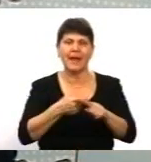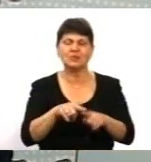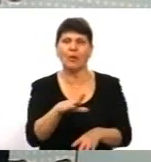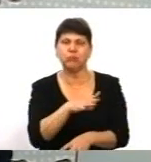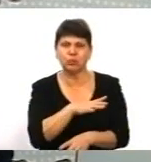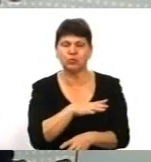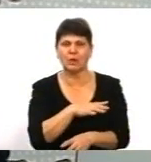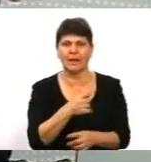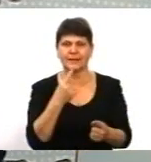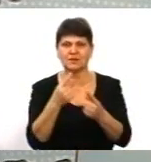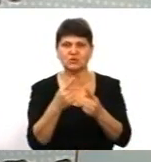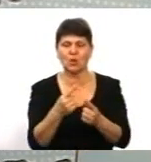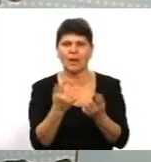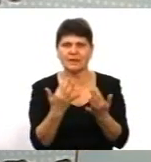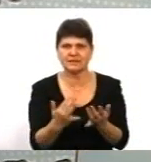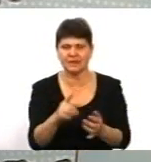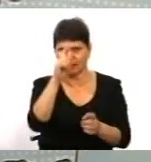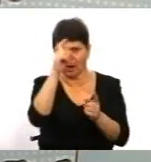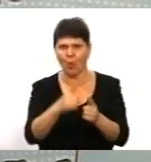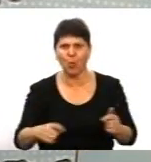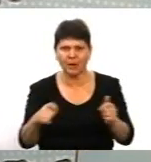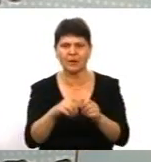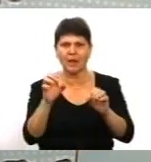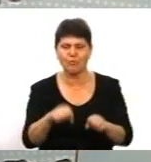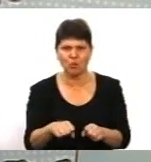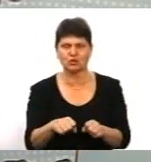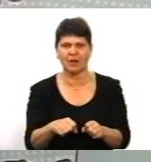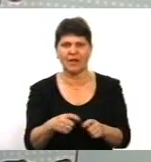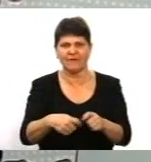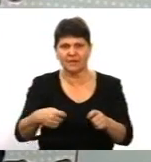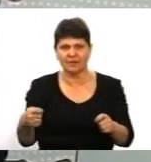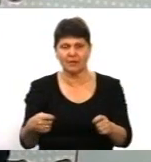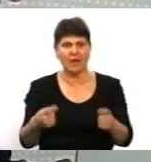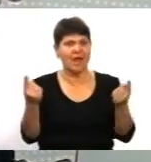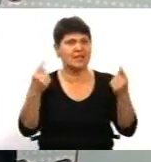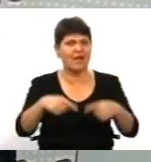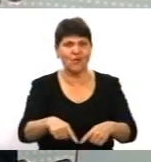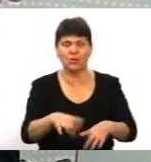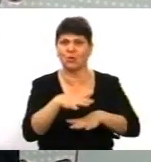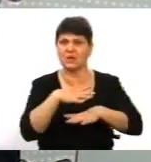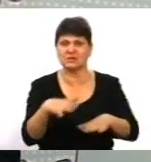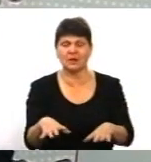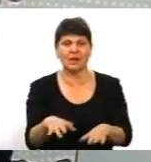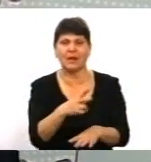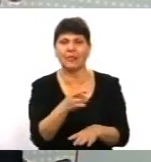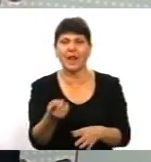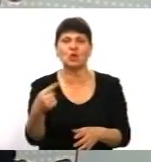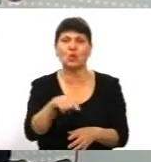країна зможе відтягнути. Дефолту не сталося. Не сталося не тому, що так